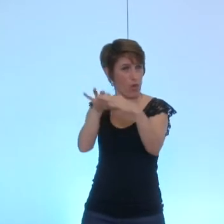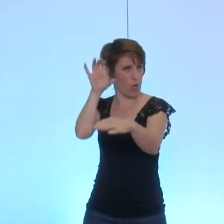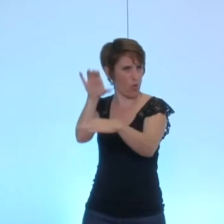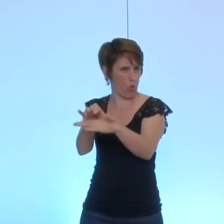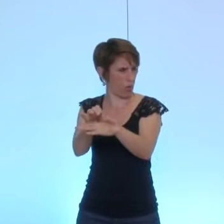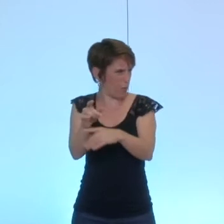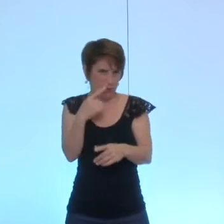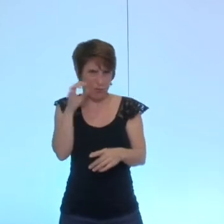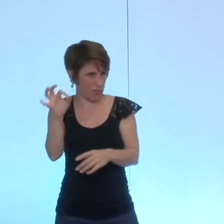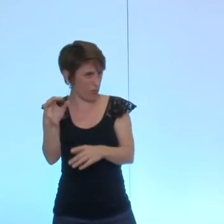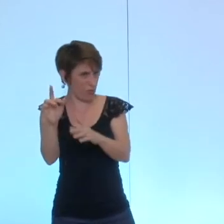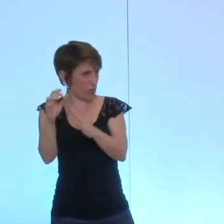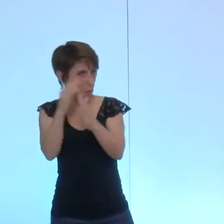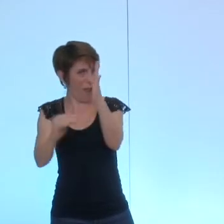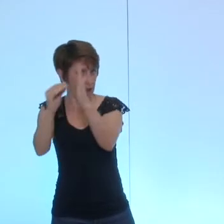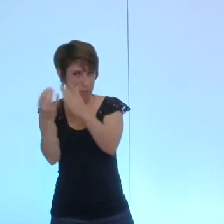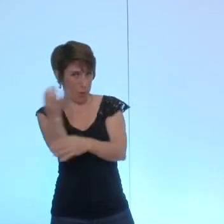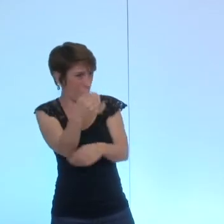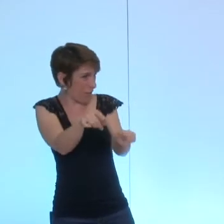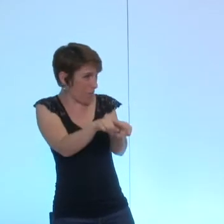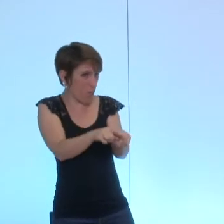expliquez-nous pourquoi concrètement